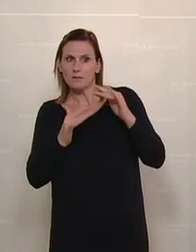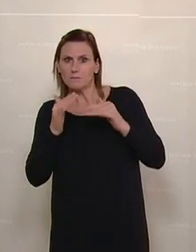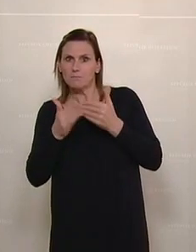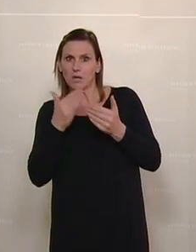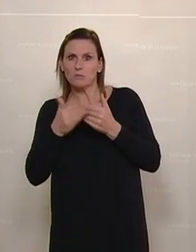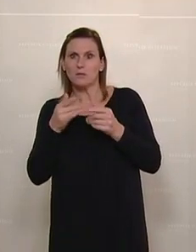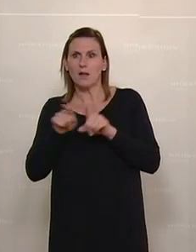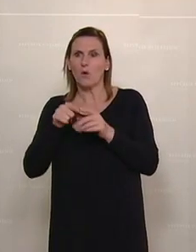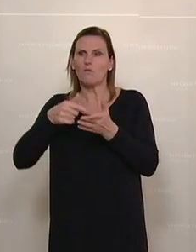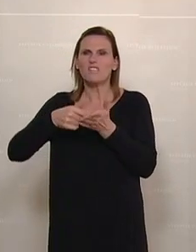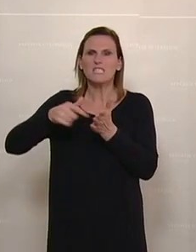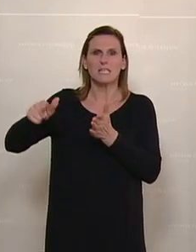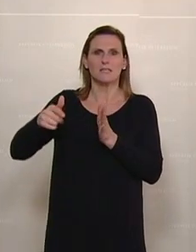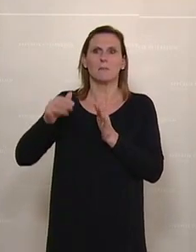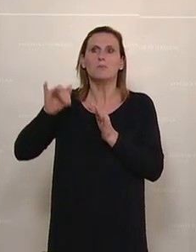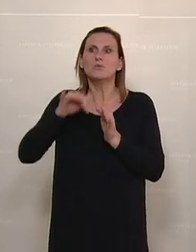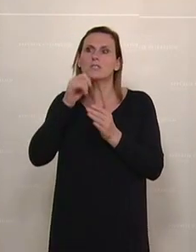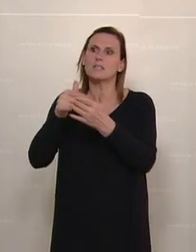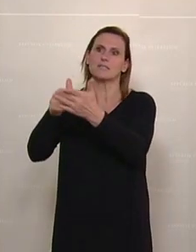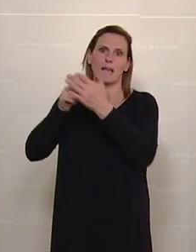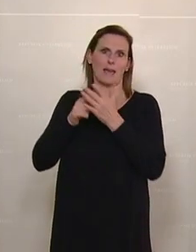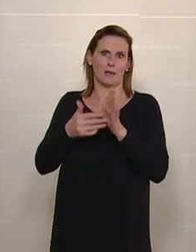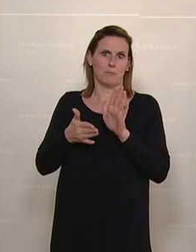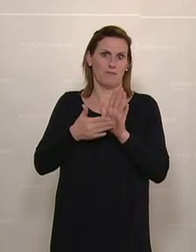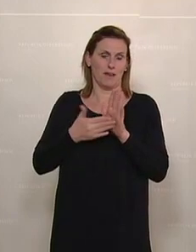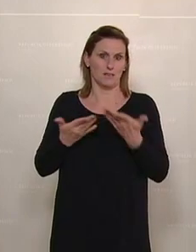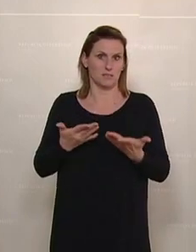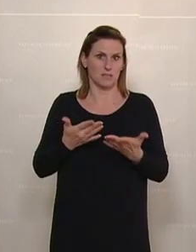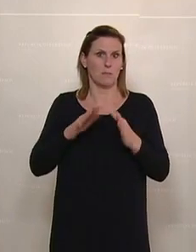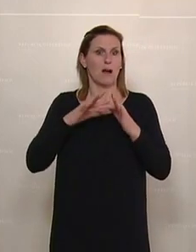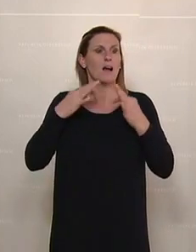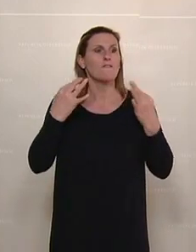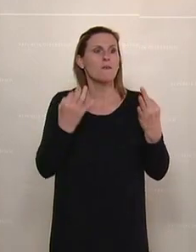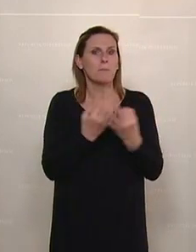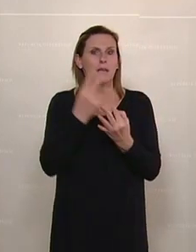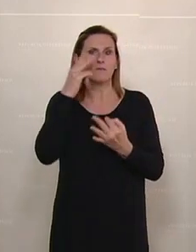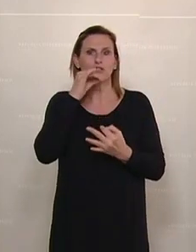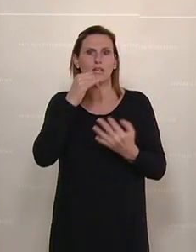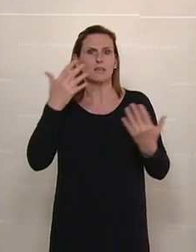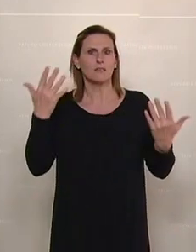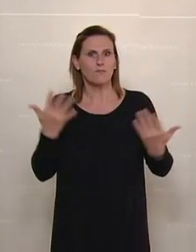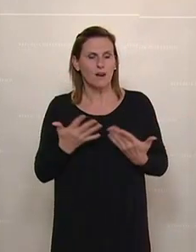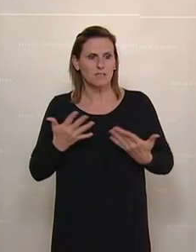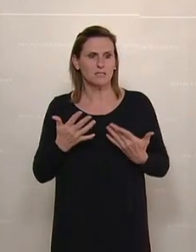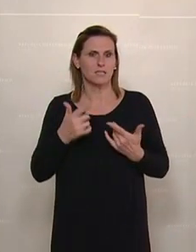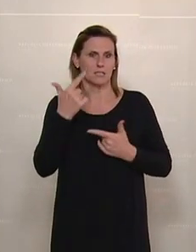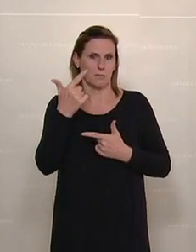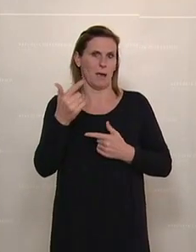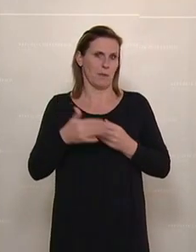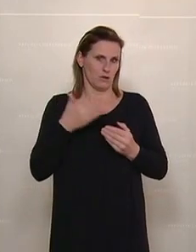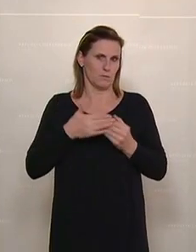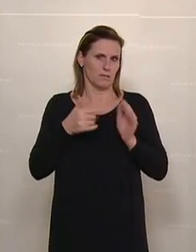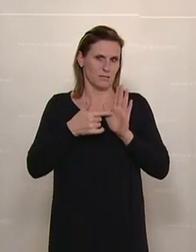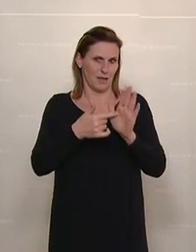Nachweis verzichten können. Was aber Familien nicht verstehen können, dazu gebe ich Ihnen zwei Beispiele.